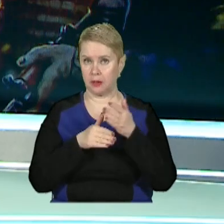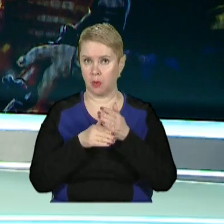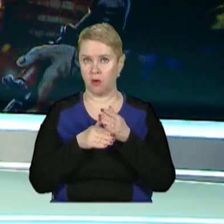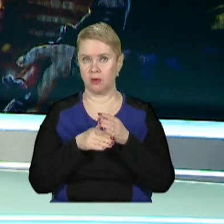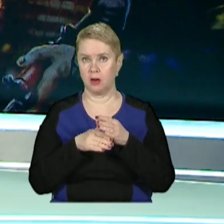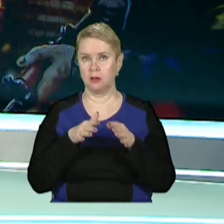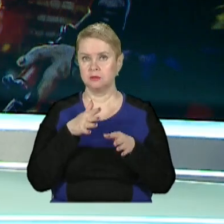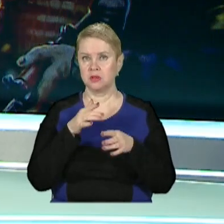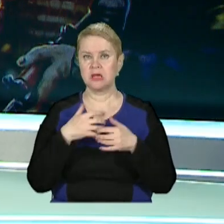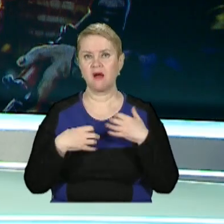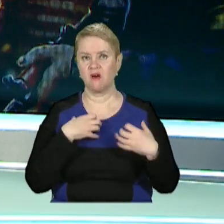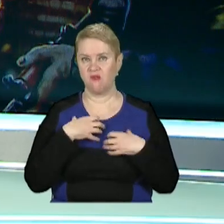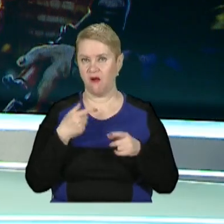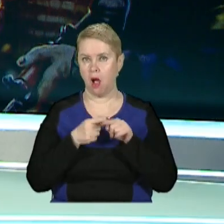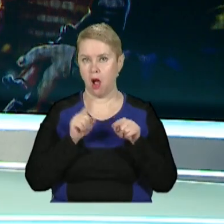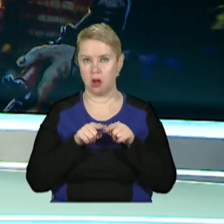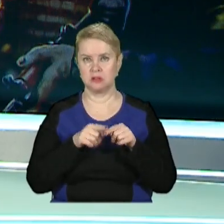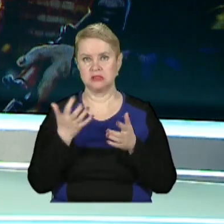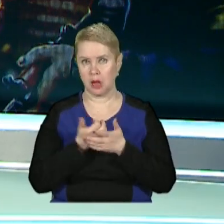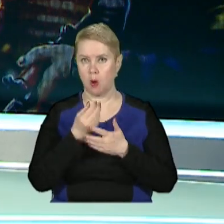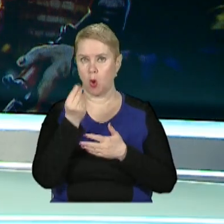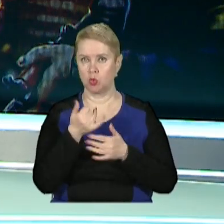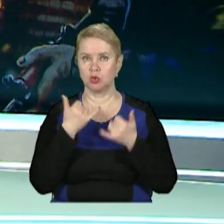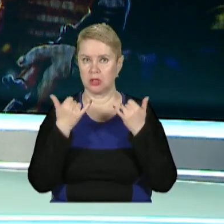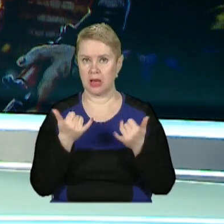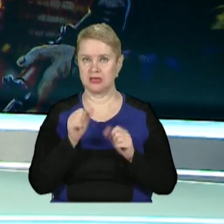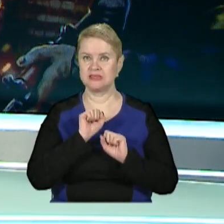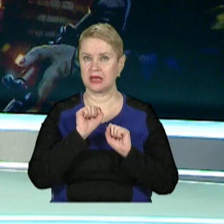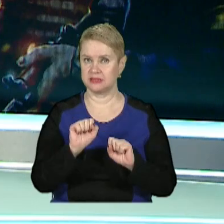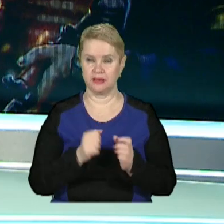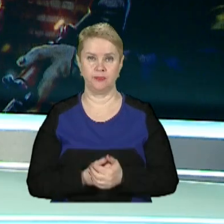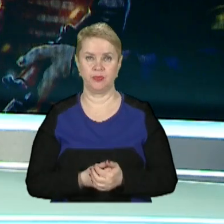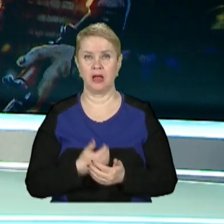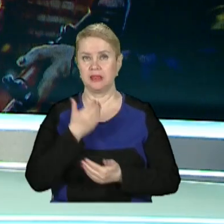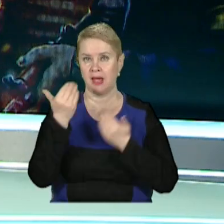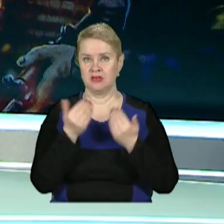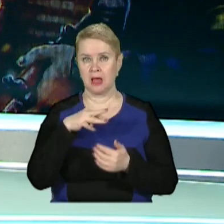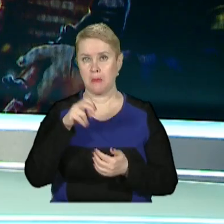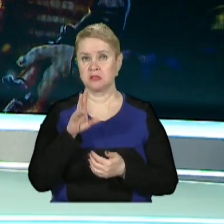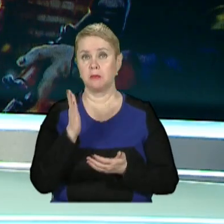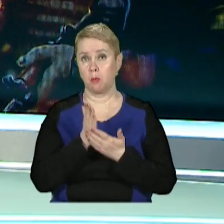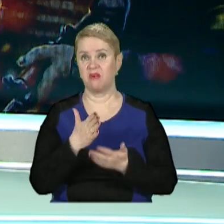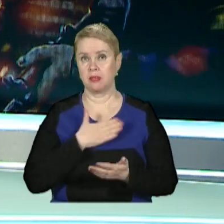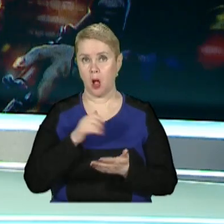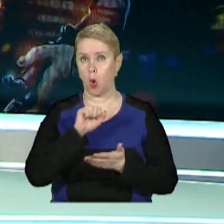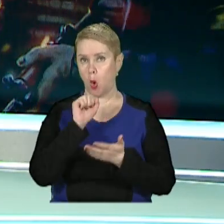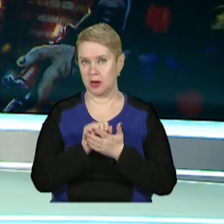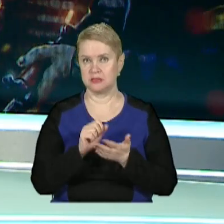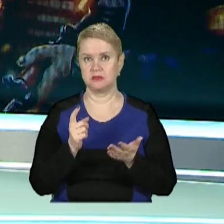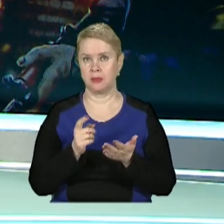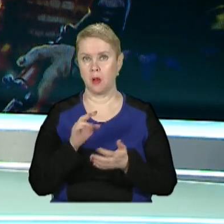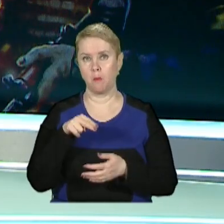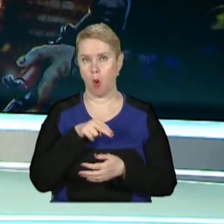впоратись з хвилюваннями, а заразом заробляти гроші для захисників. На виставці Макса побувала і наша кореспондентка